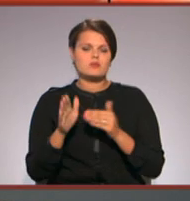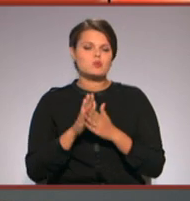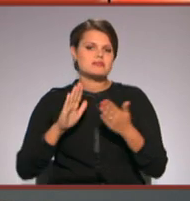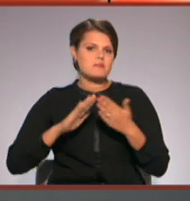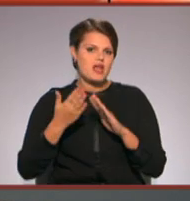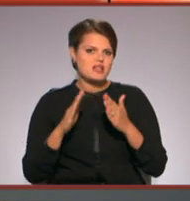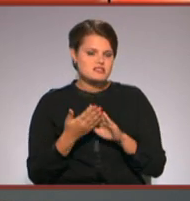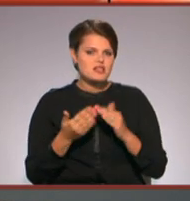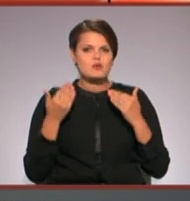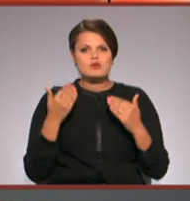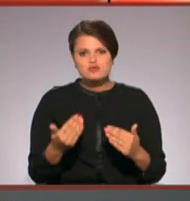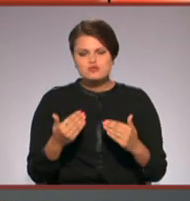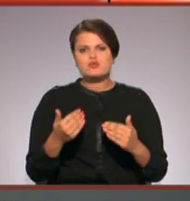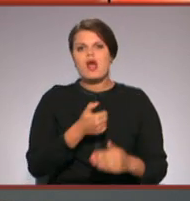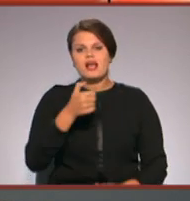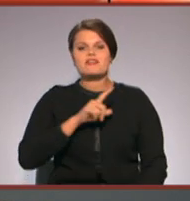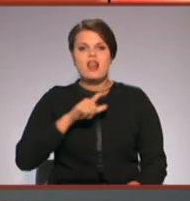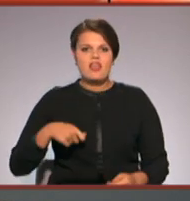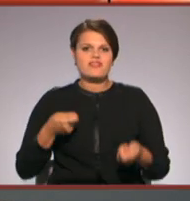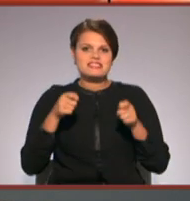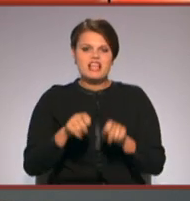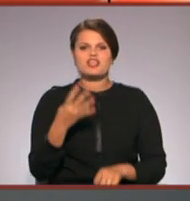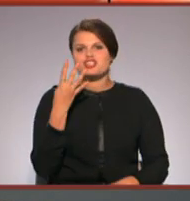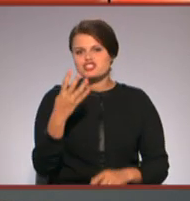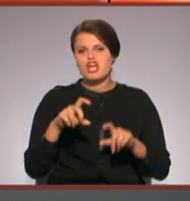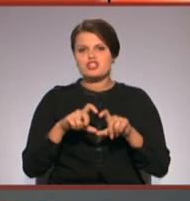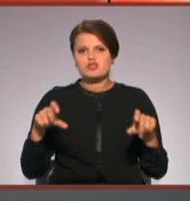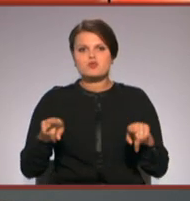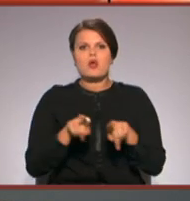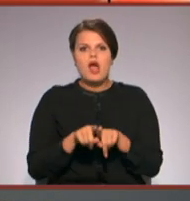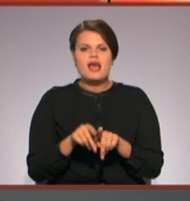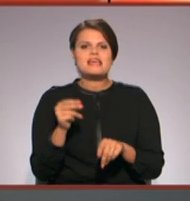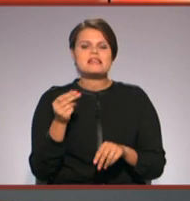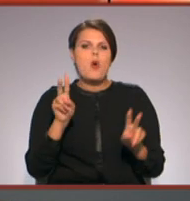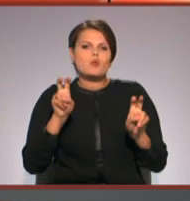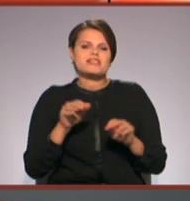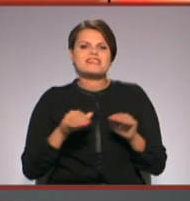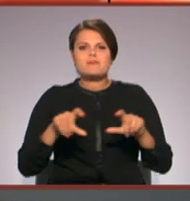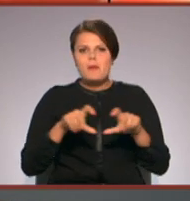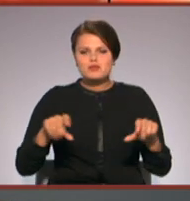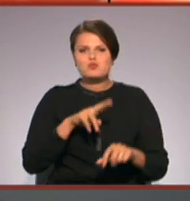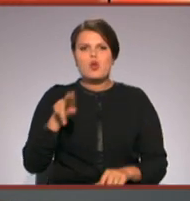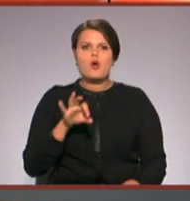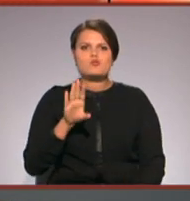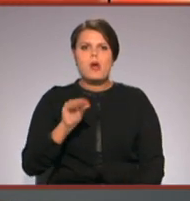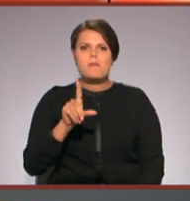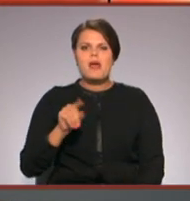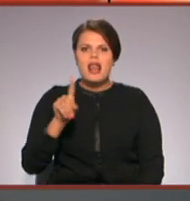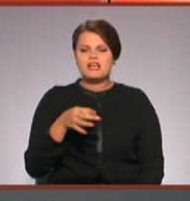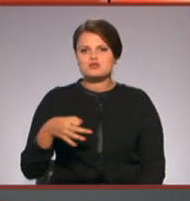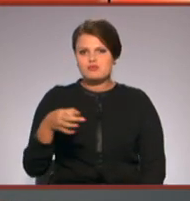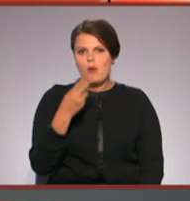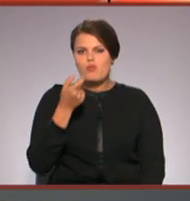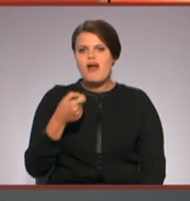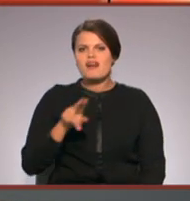Šogad Latvijā ir slēgtas četras skolas, to starp arī naudītas pamata skola dobēles novadā. No vairāk nekā 30 slēgtās skolas